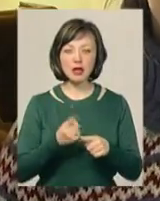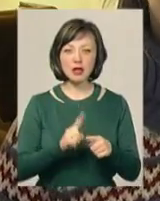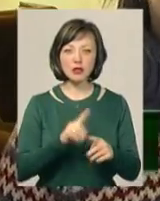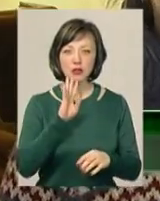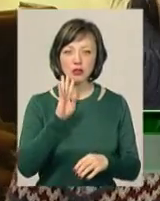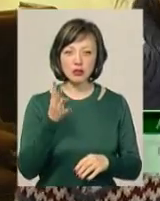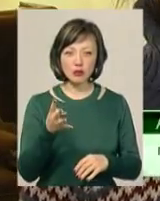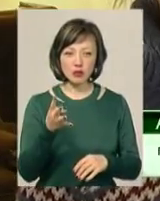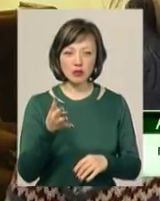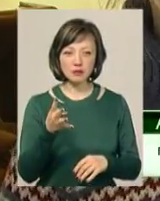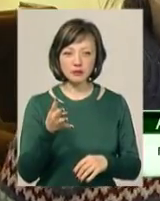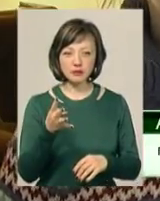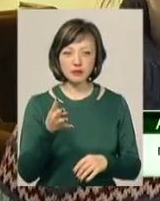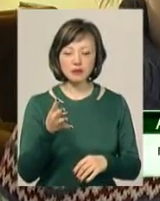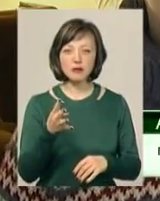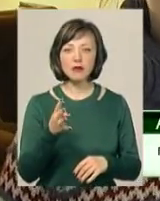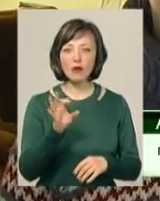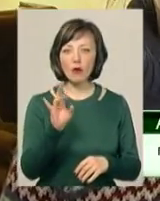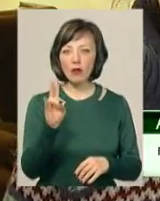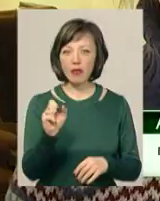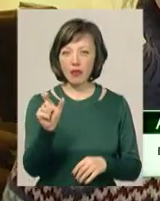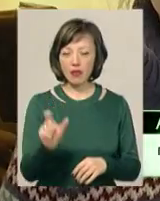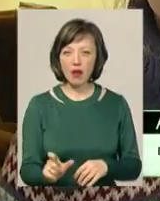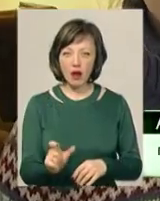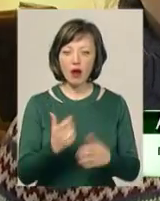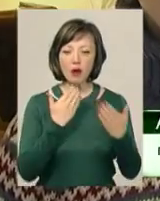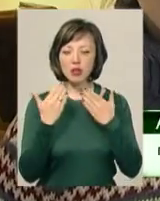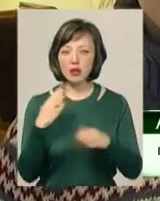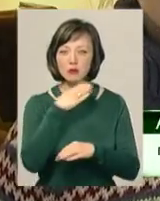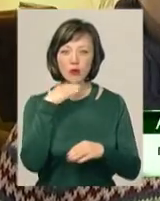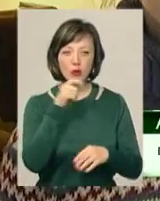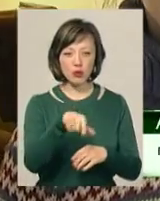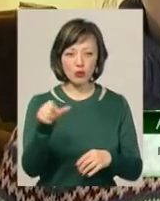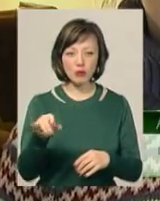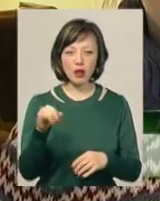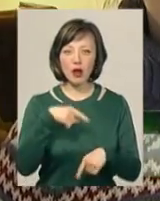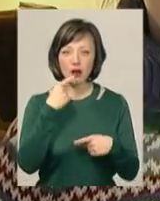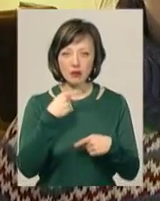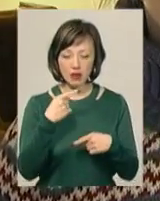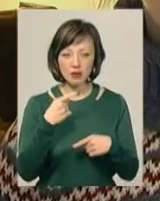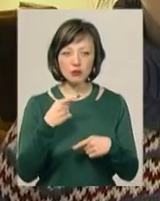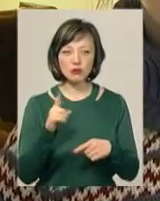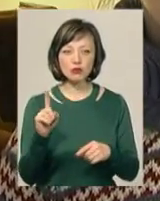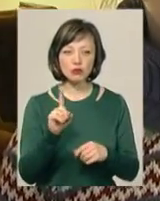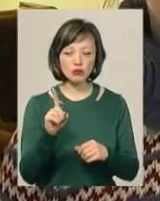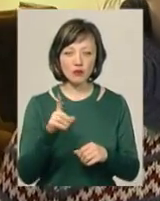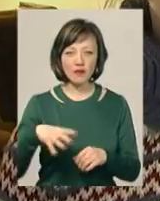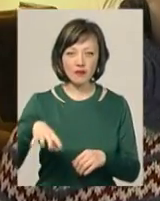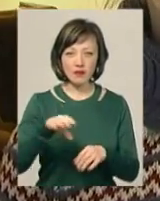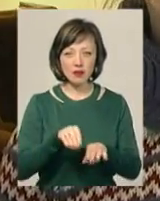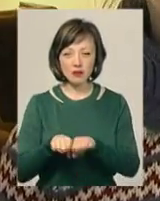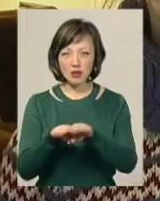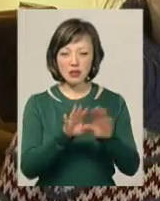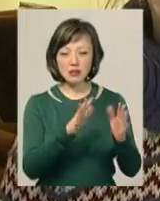переселенец, общалась з многими людьми, в тому числі і з кримчанами. І вони говорять в один голос о тому, що те